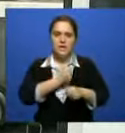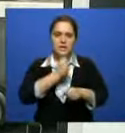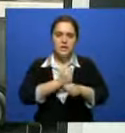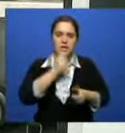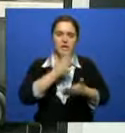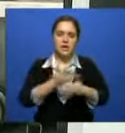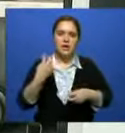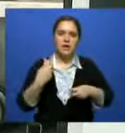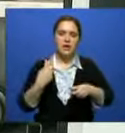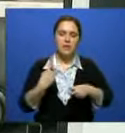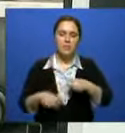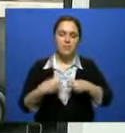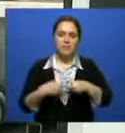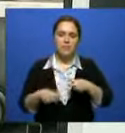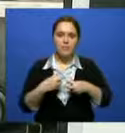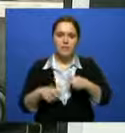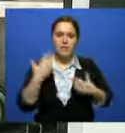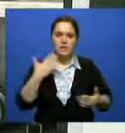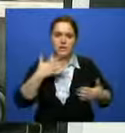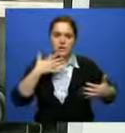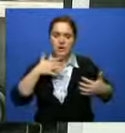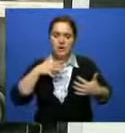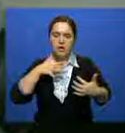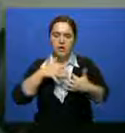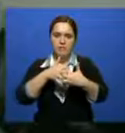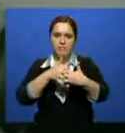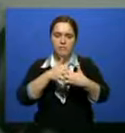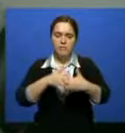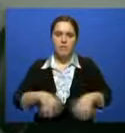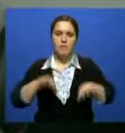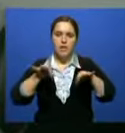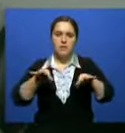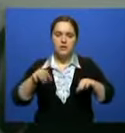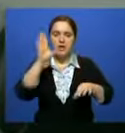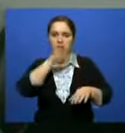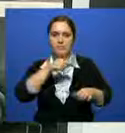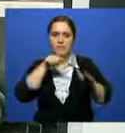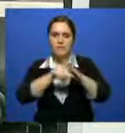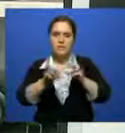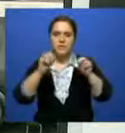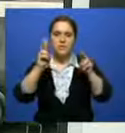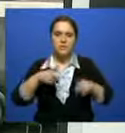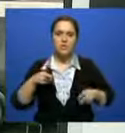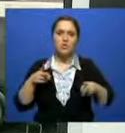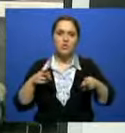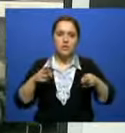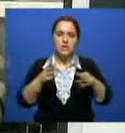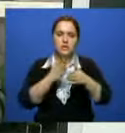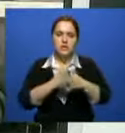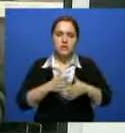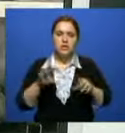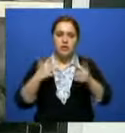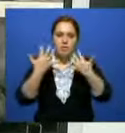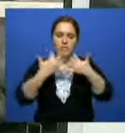покореженных автомобилей при дорожно-транспортных происшествиях. У нас здесь в наличии есть комбинированные ножницы, есть расширители, есть у нас